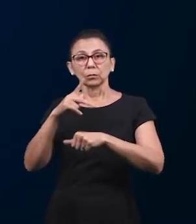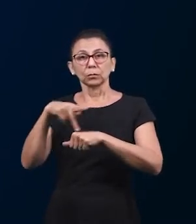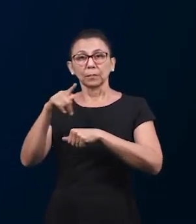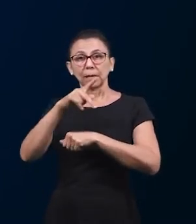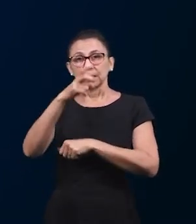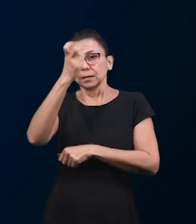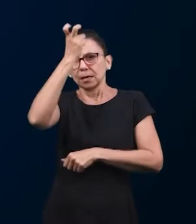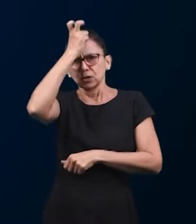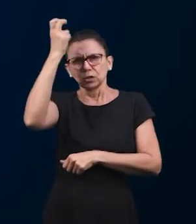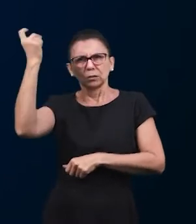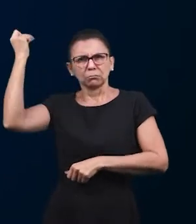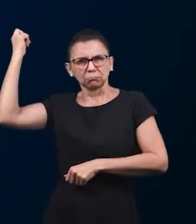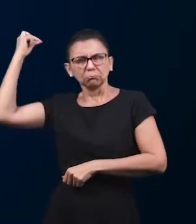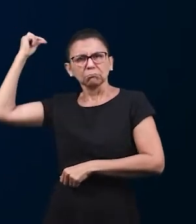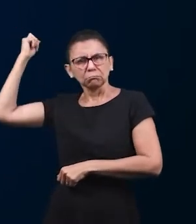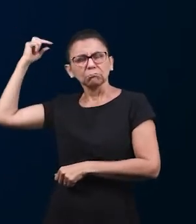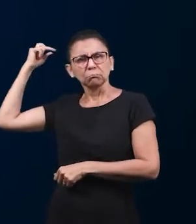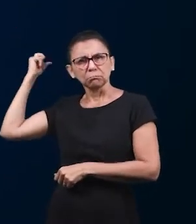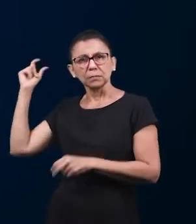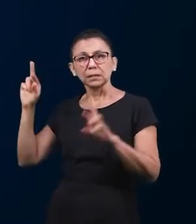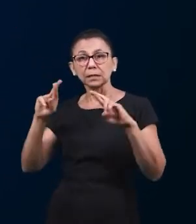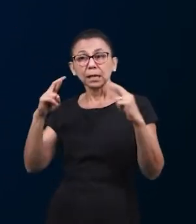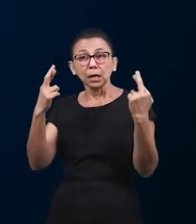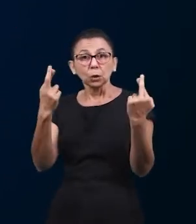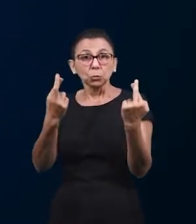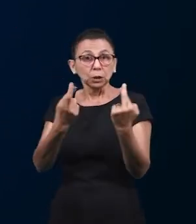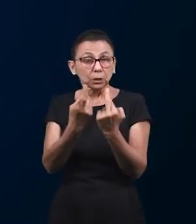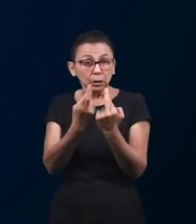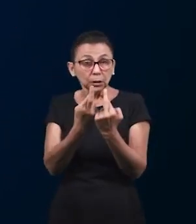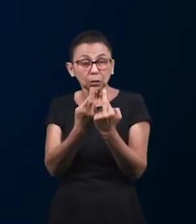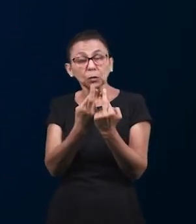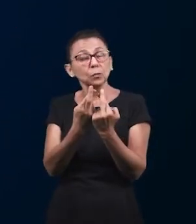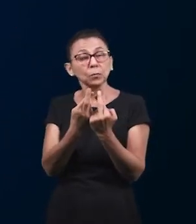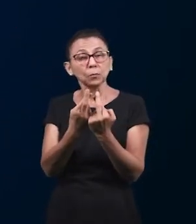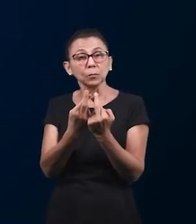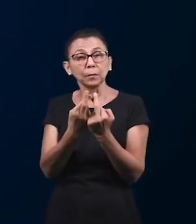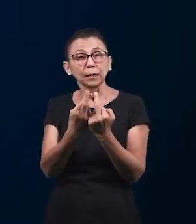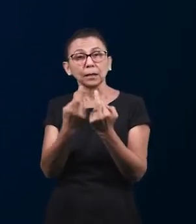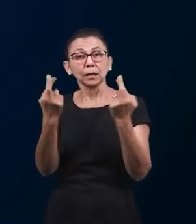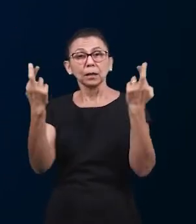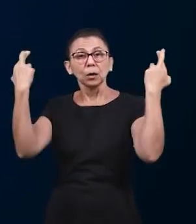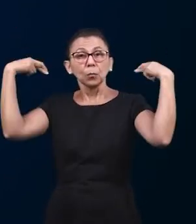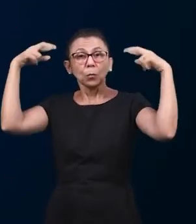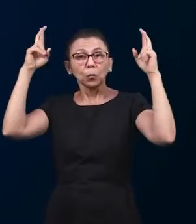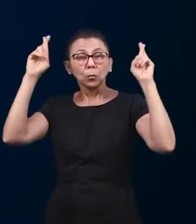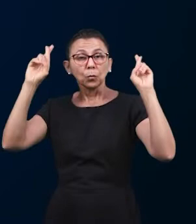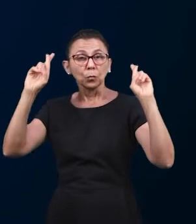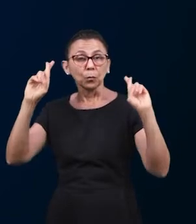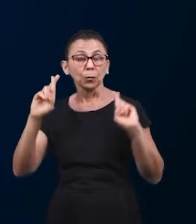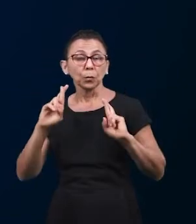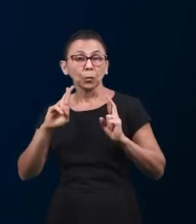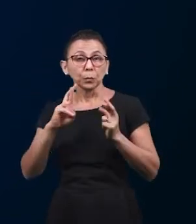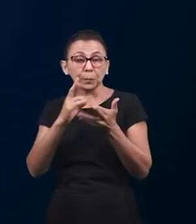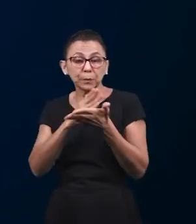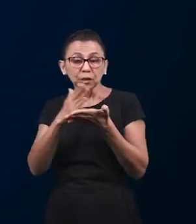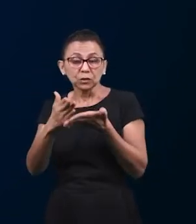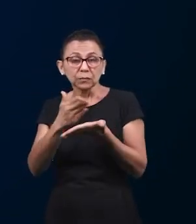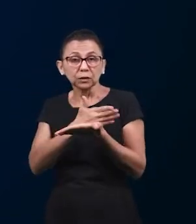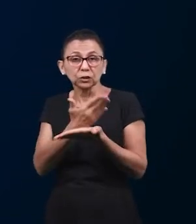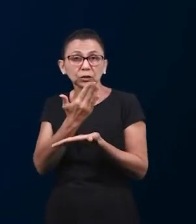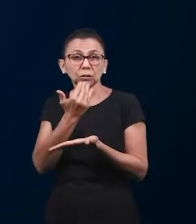собирался в своем доме, чтобы вкушать от Агнца. И мы, каждый из нас, собираемся по домам, вкушаем от этого